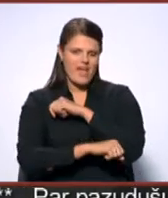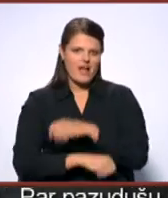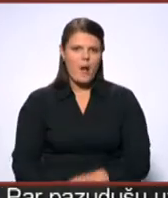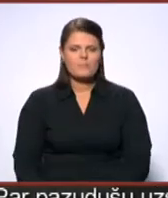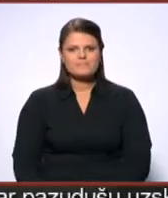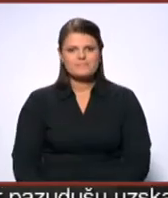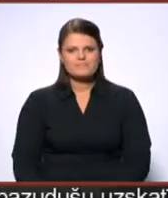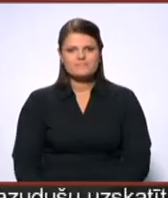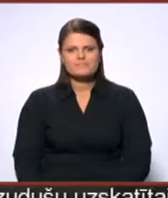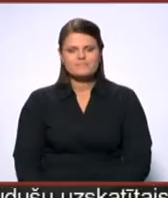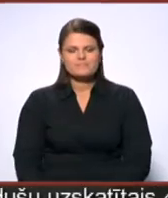Andrs Spāns, TV Spektrs.